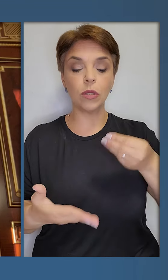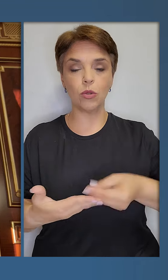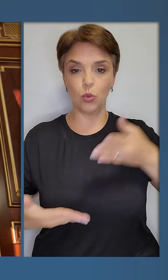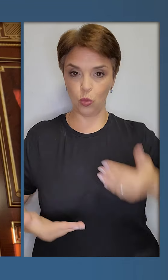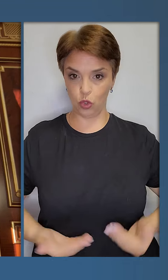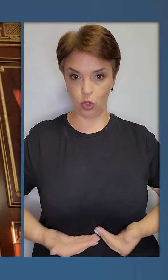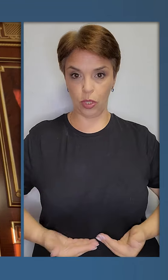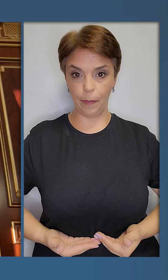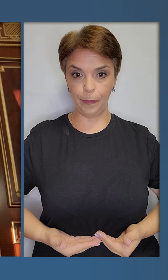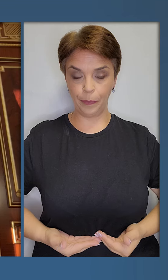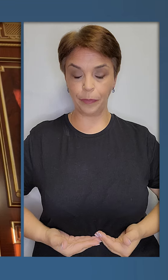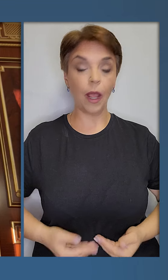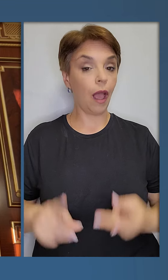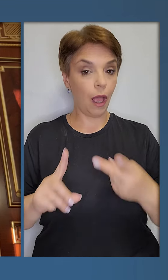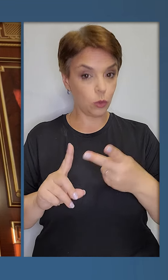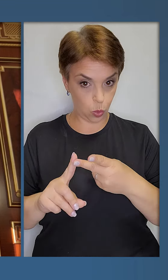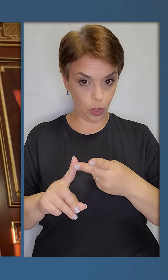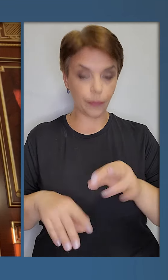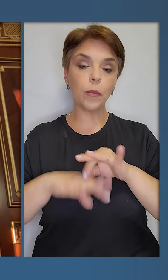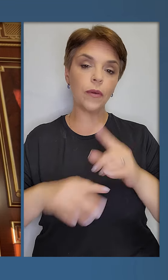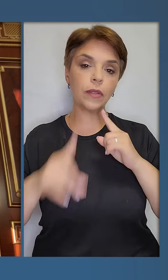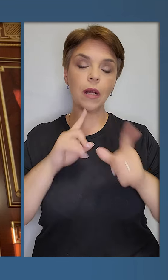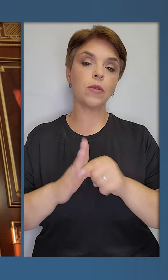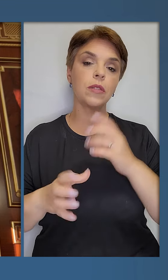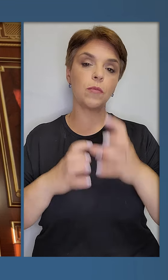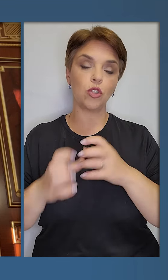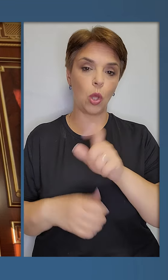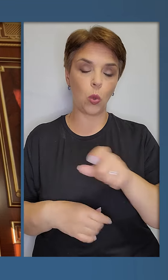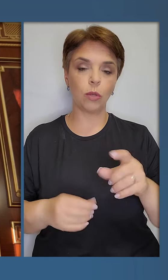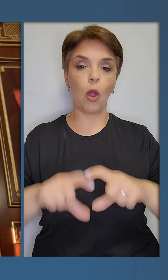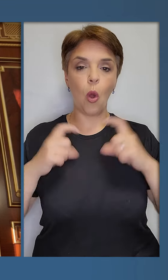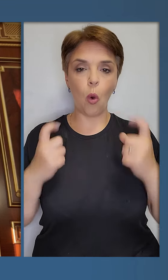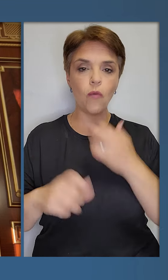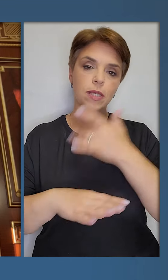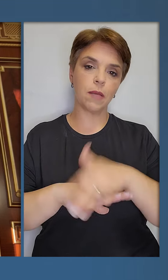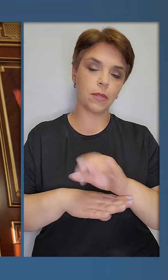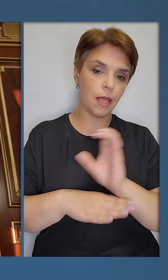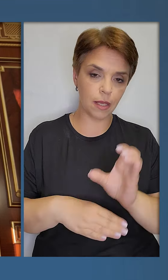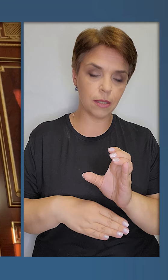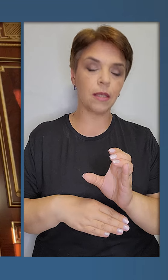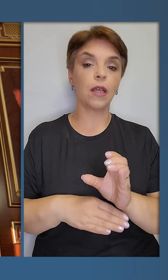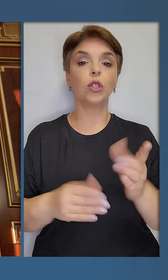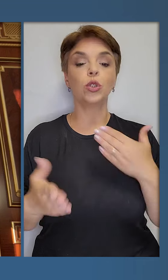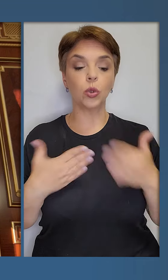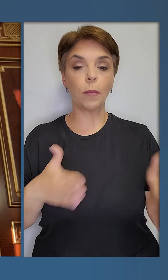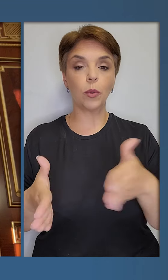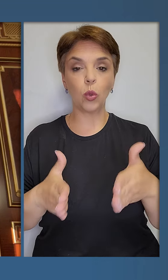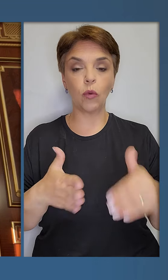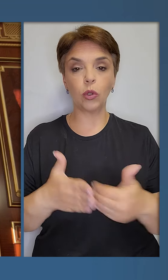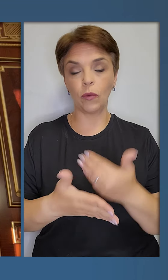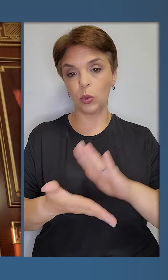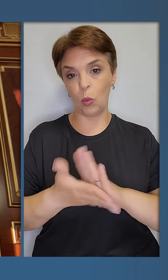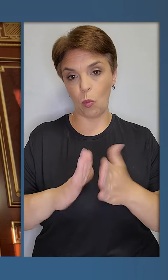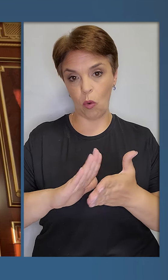цінує життя. Друге, провів нараду з міжнародниками Офіс МЗС щодо